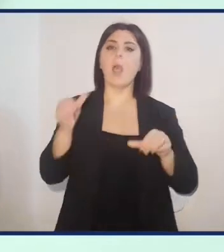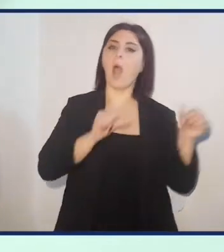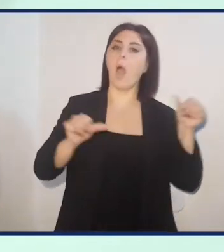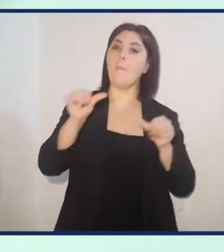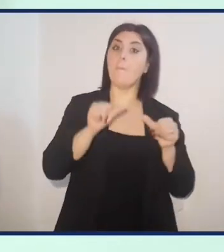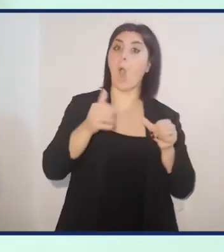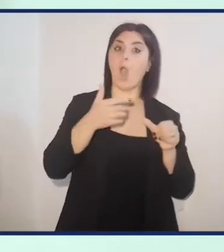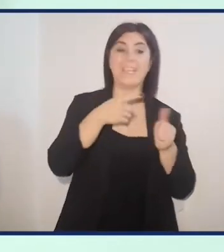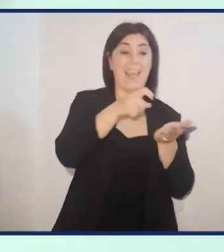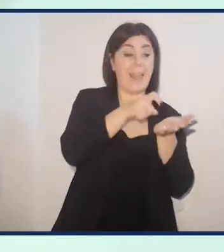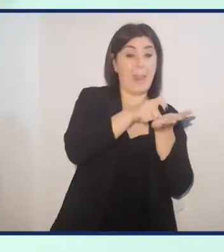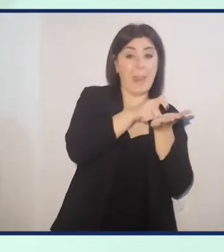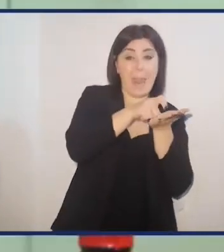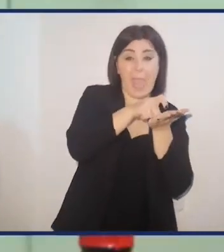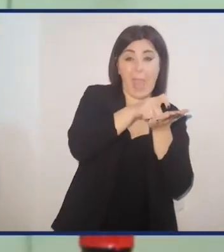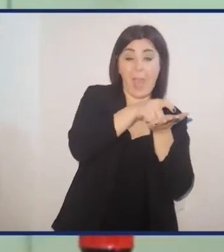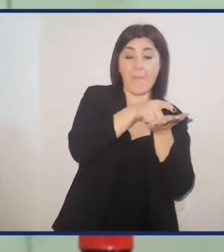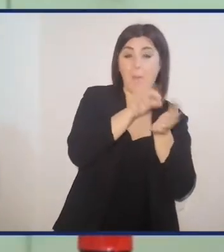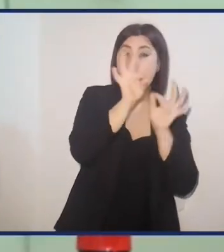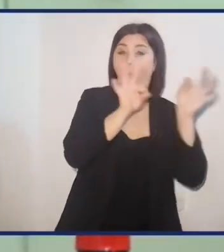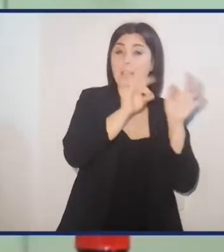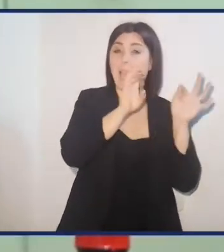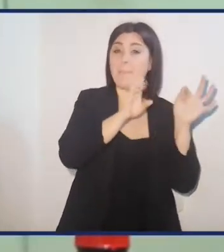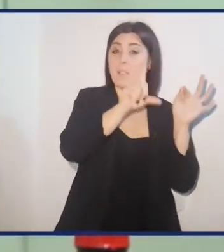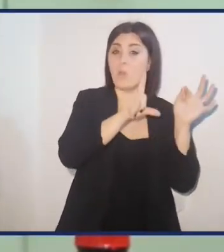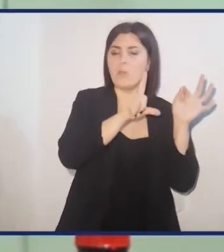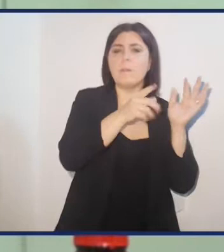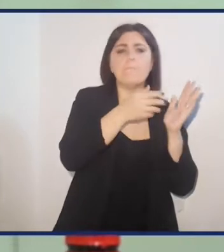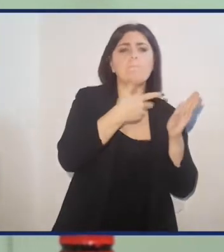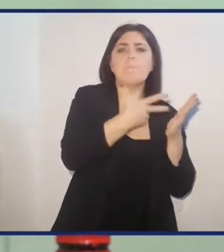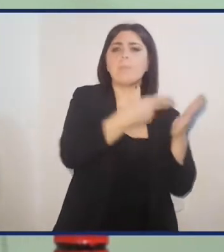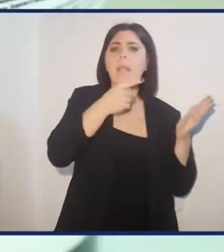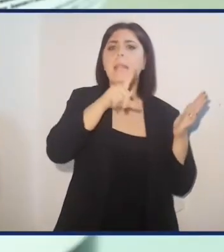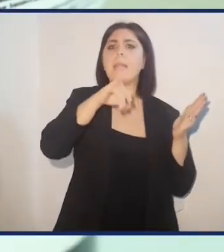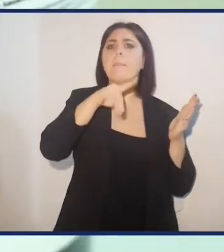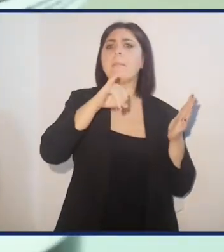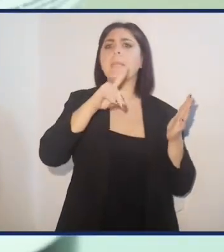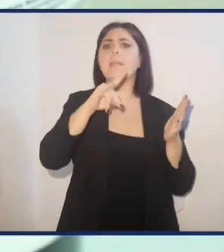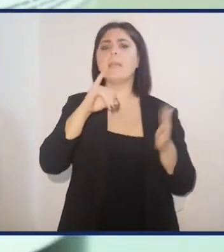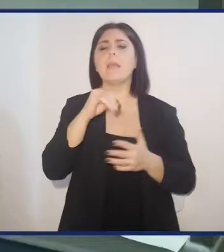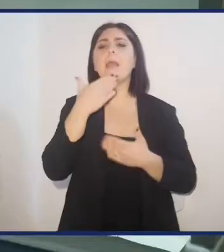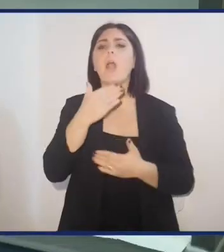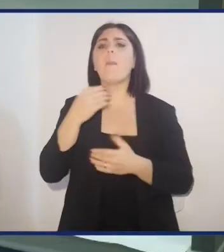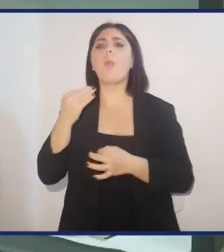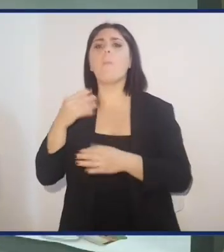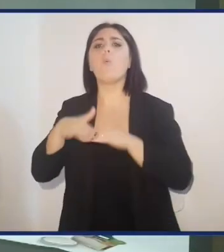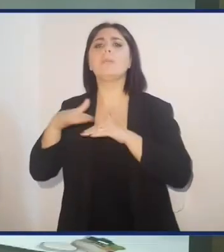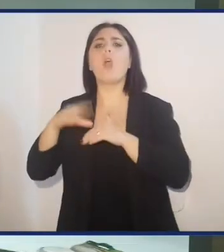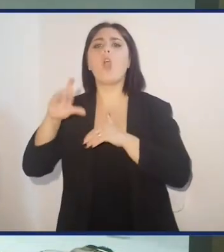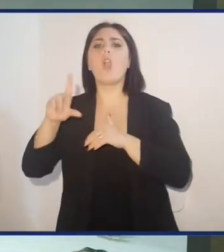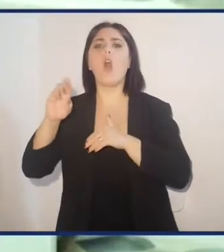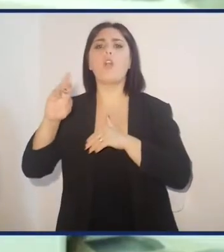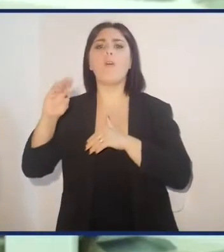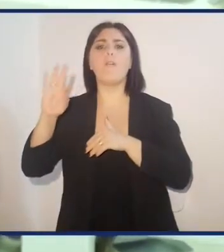Nel nostro laboratorio, dalle larve di Hermesilucens, estraiamo i lipidi attraverso l'utilizzo del cloroformio.